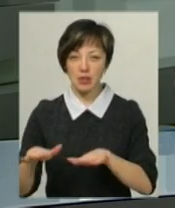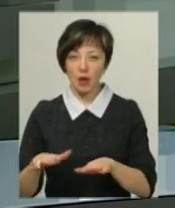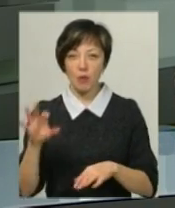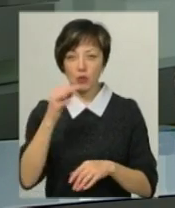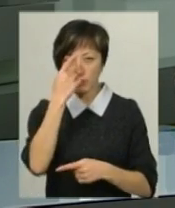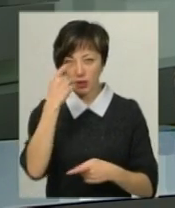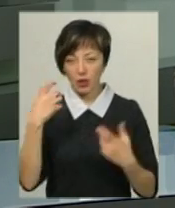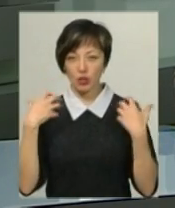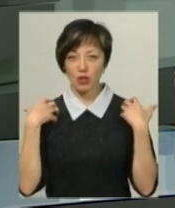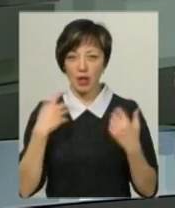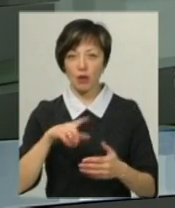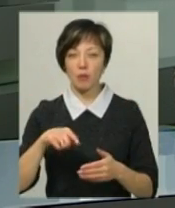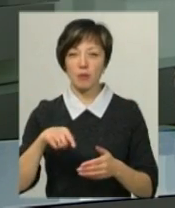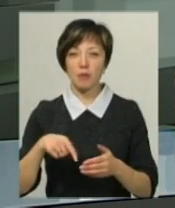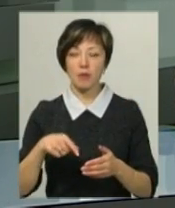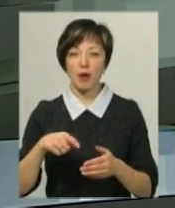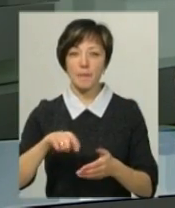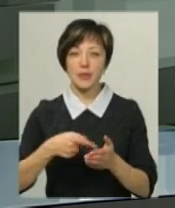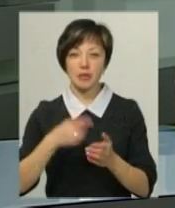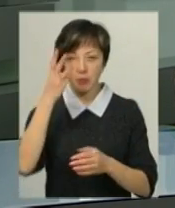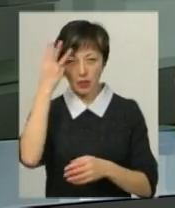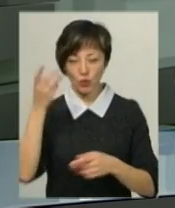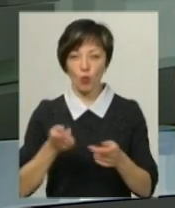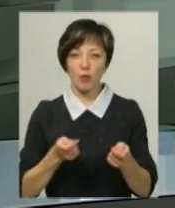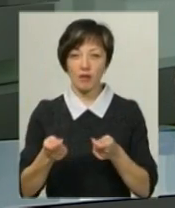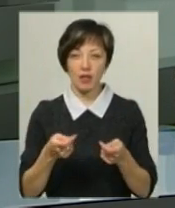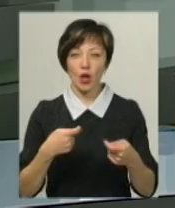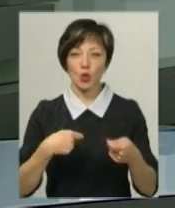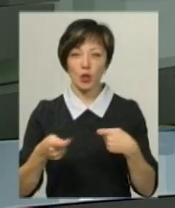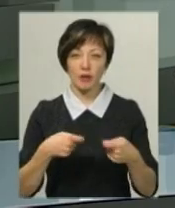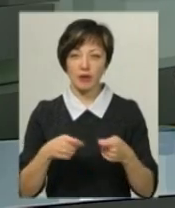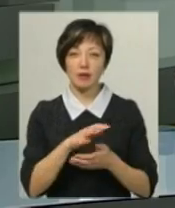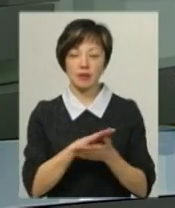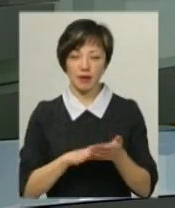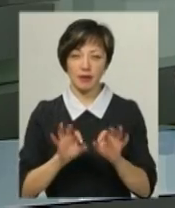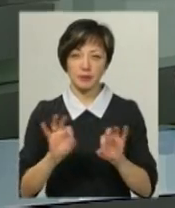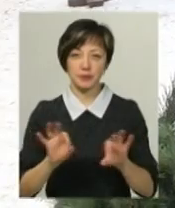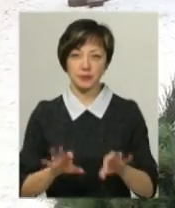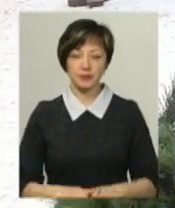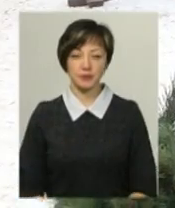повідомляє начальник Хмельницького управління торгівлі Руслана Сідлецька. Подробиці у сюжеті Лесі Боровець.